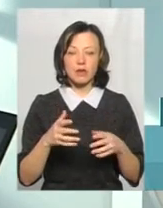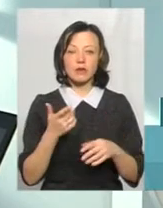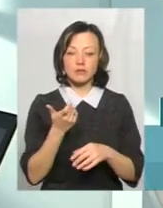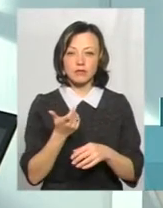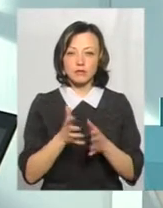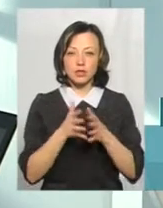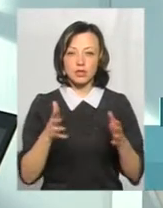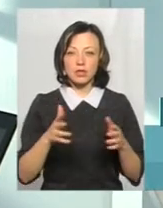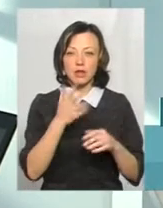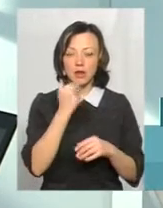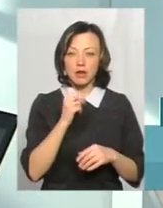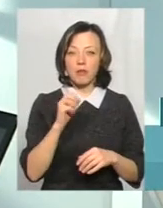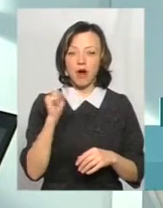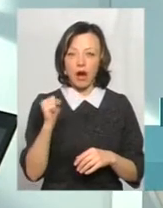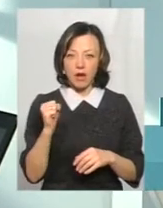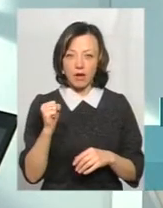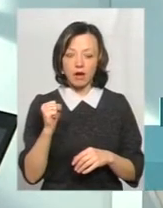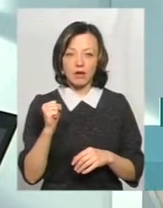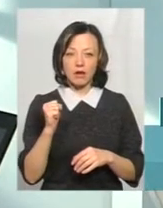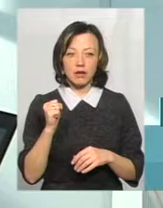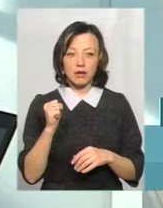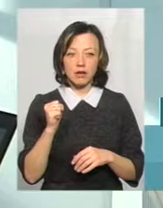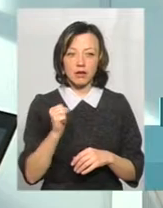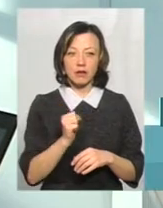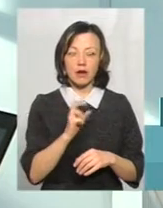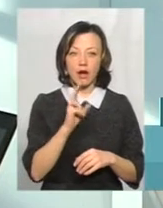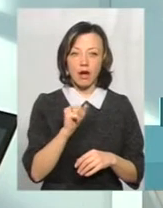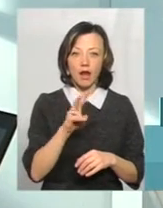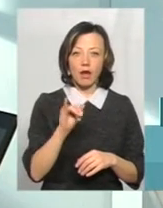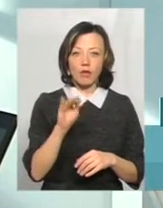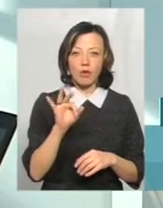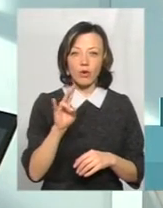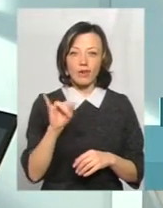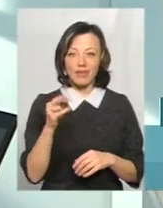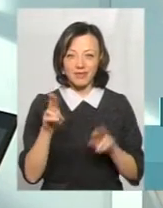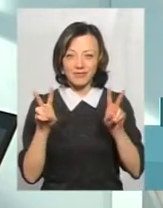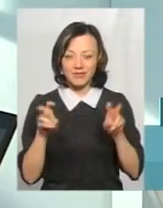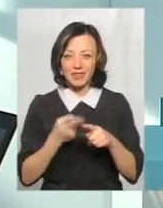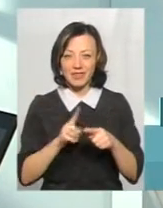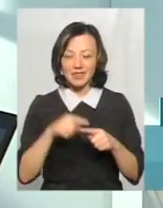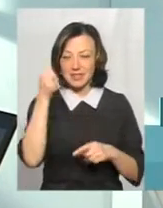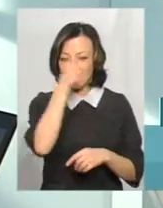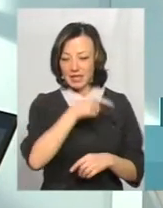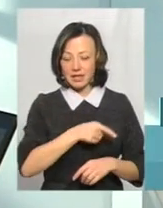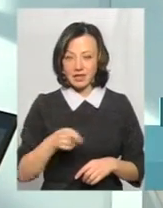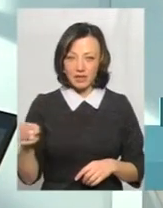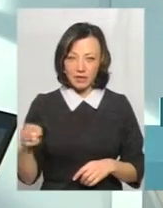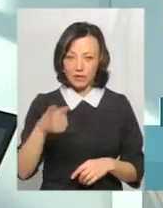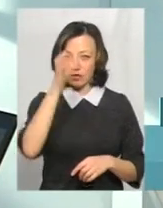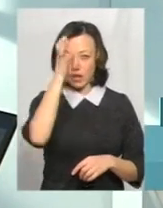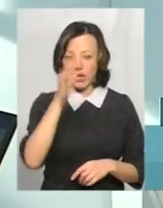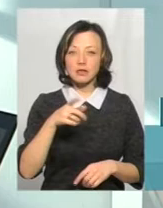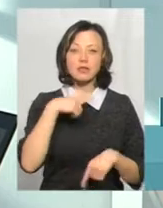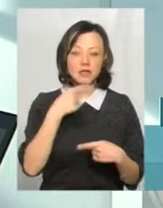домінує грип АH1N1 Каліфорнія. На цей рік, цей підсезон вчені